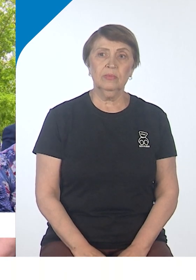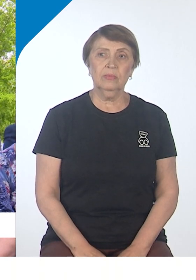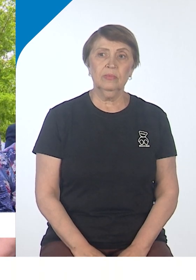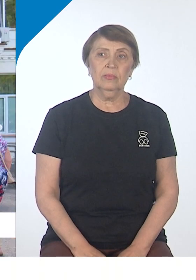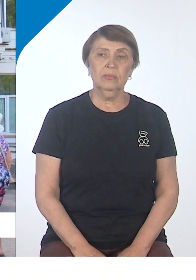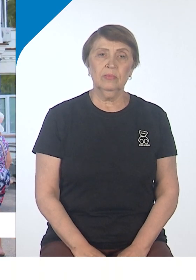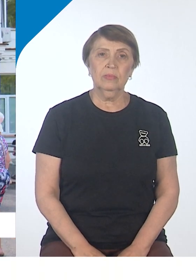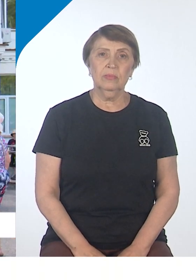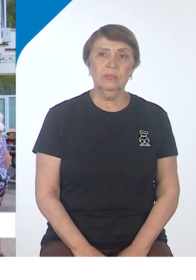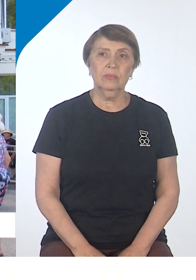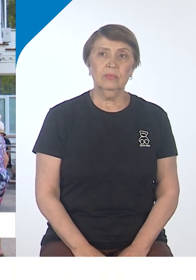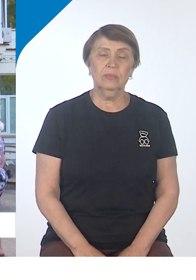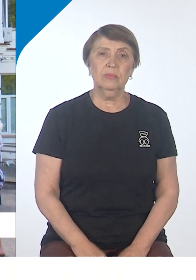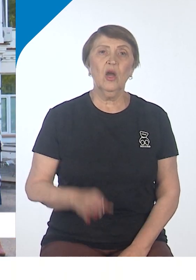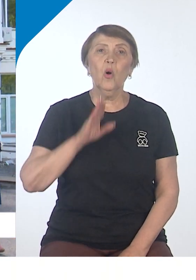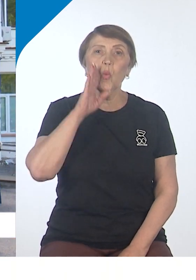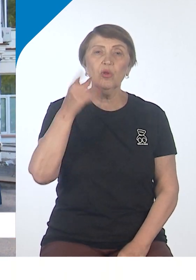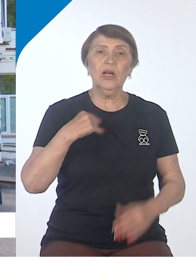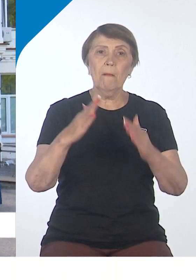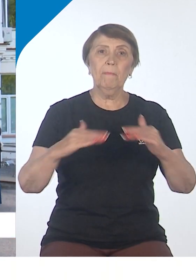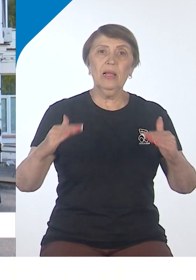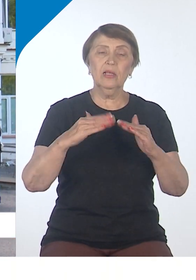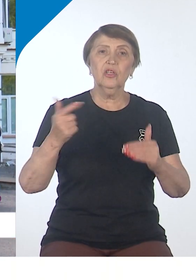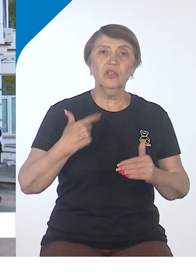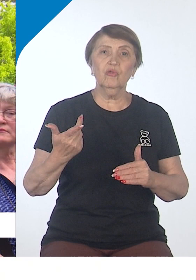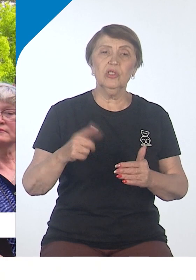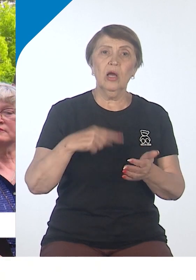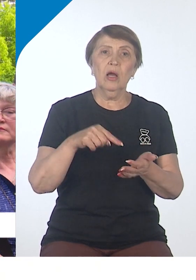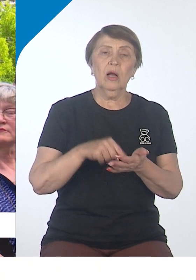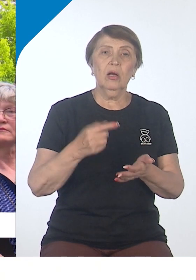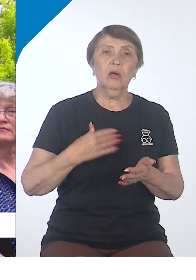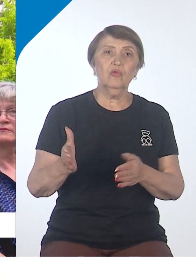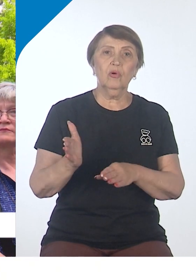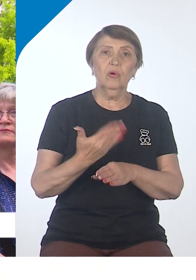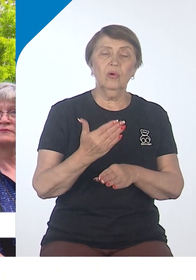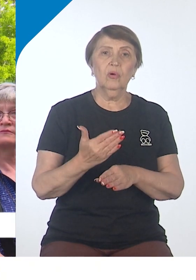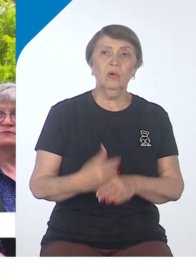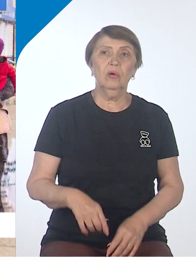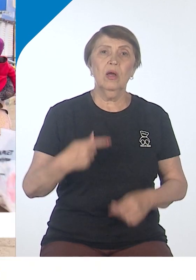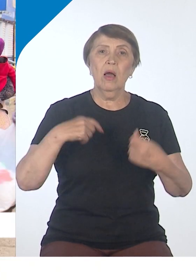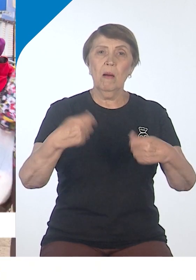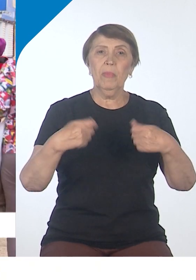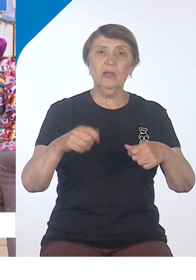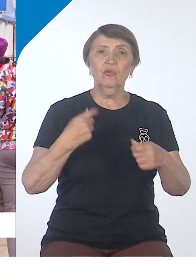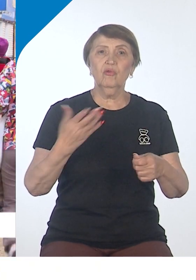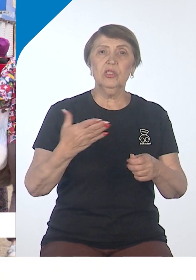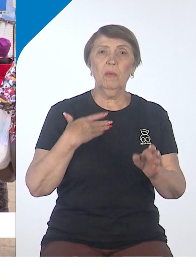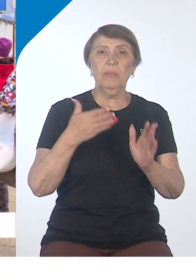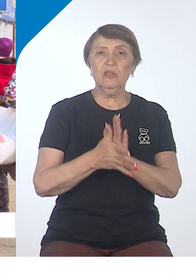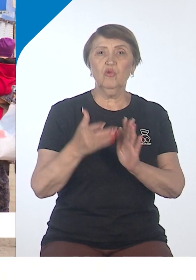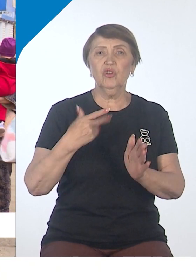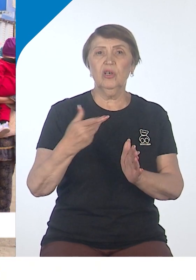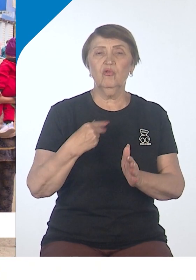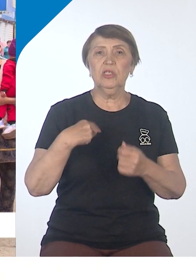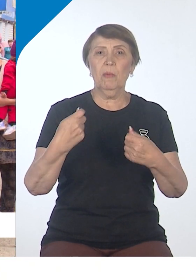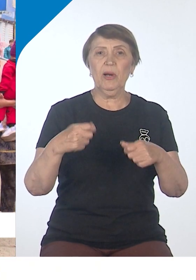вонище. Утро, палаточный городок вдоль почты. Легализовали ли продажу просроченной продукции? Несанкционированный рынок